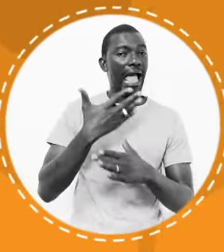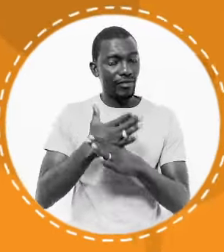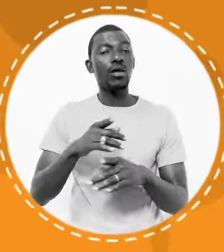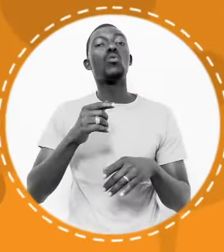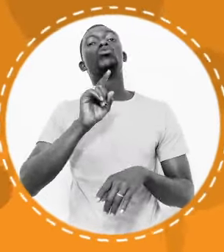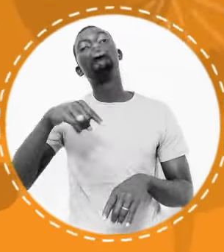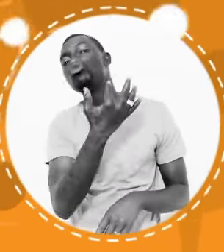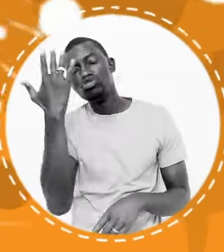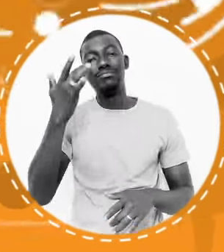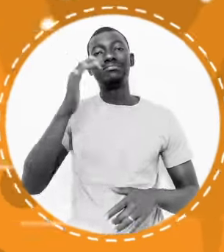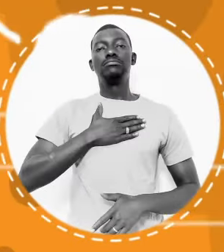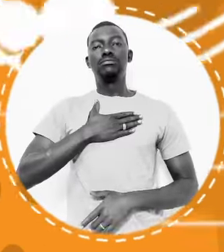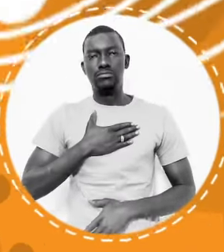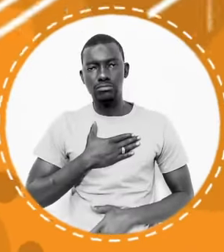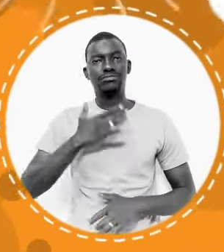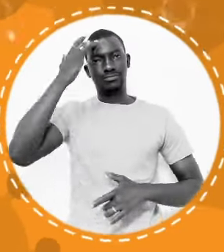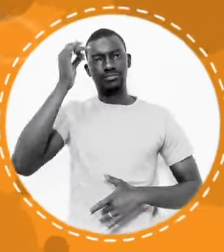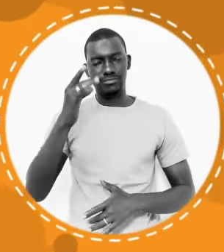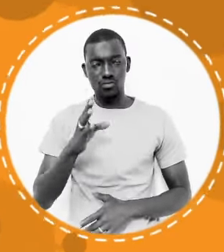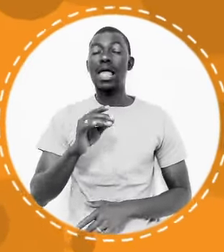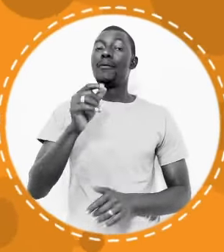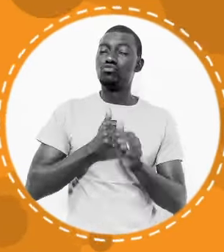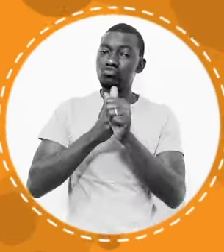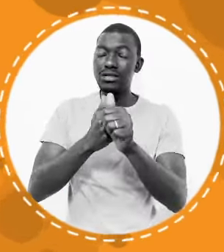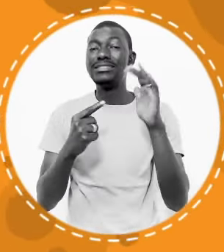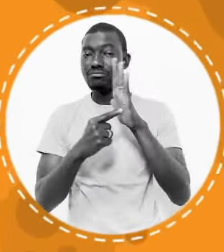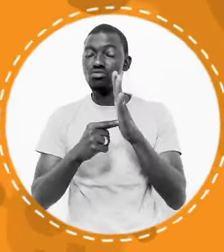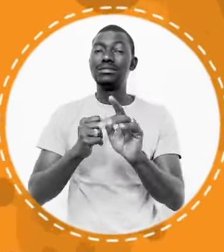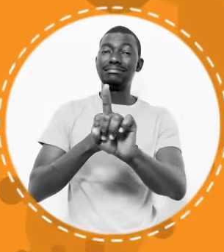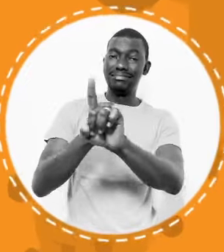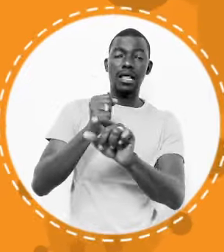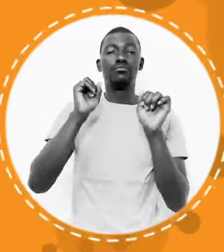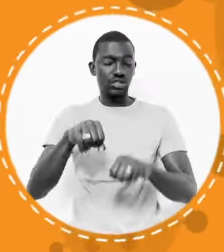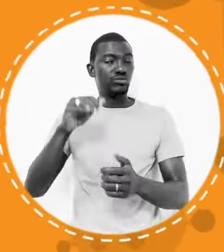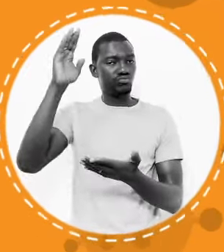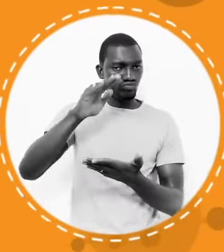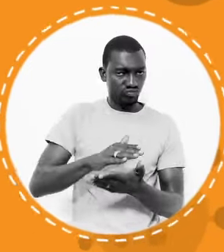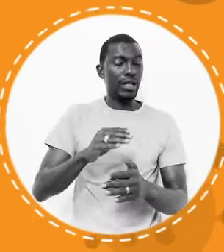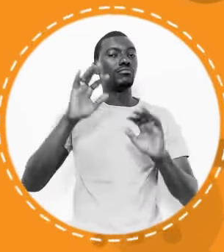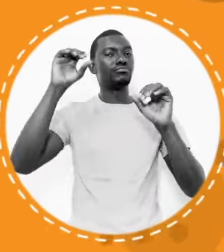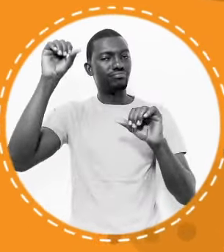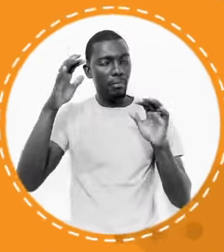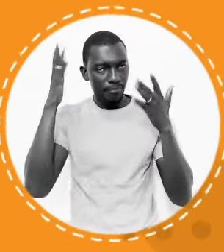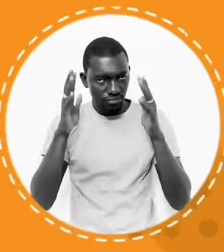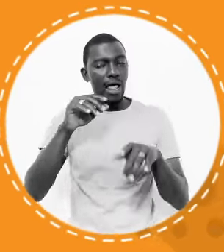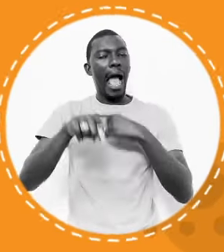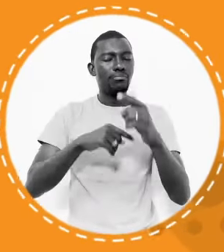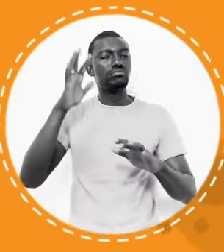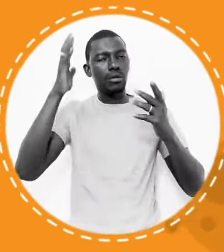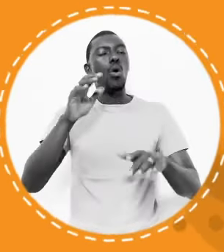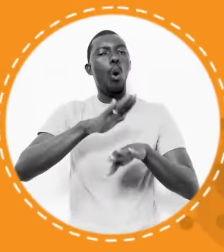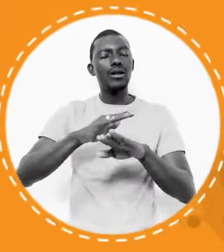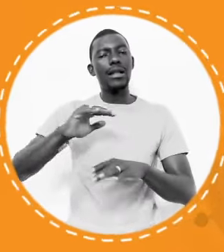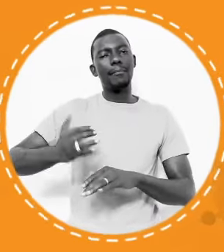rachinike di lawi honde wawe reude hada ndi ngore meng. Debo mwini noo hajo ni hinowai mwini ndi sabunati mahia